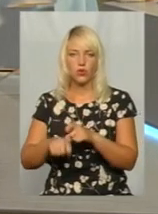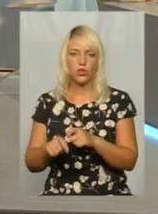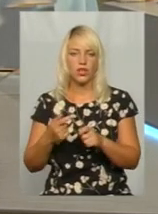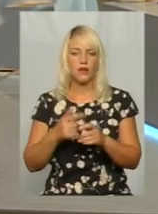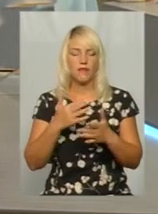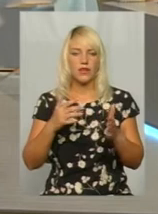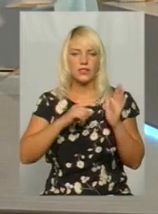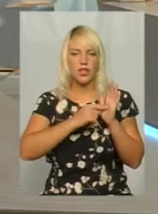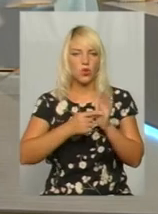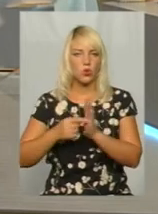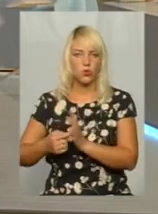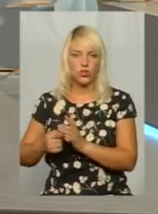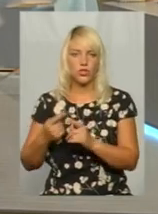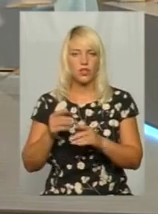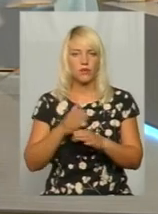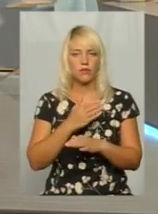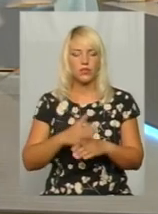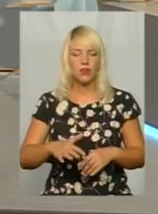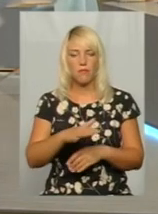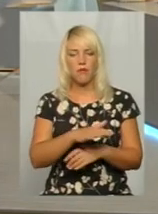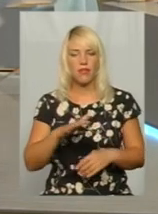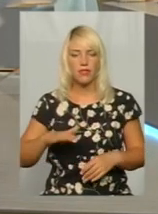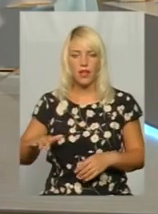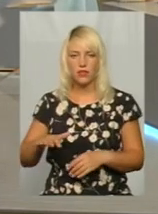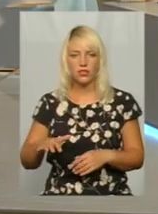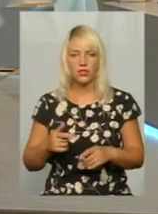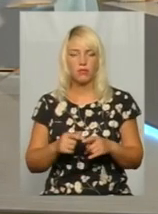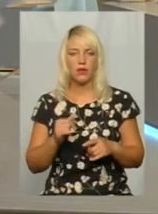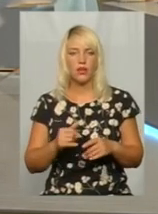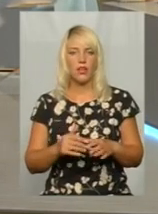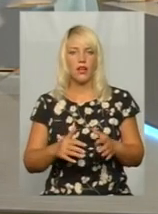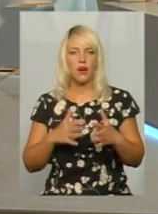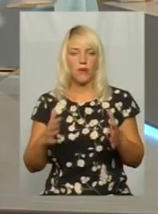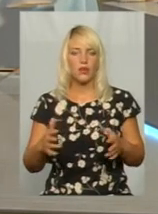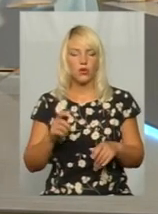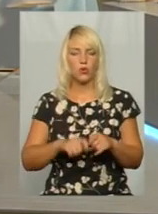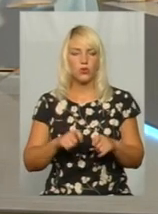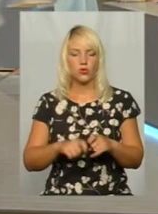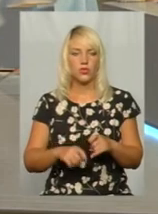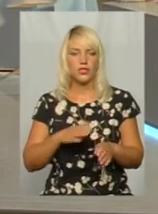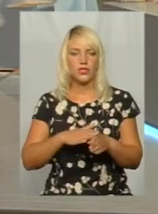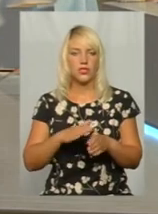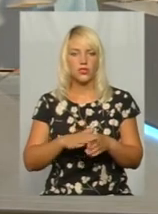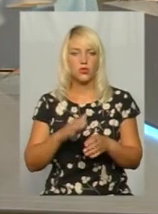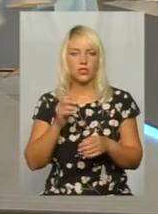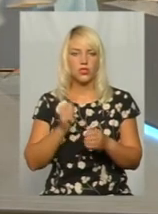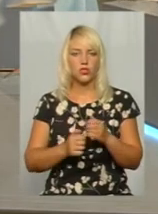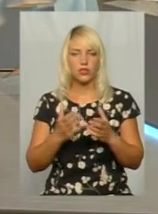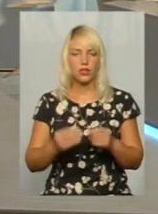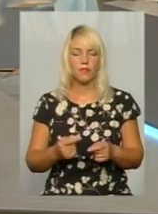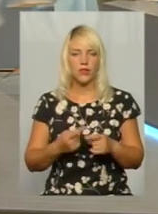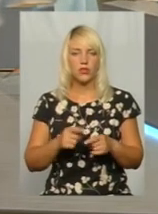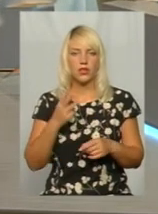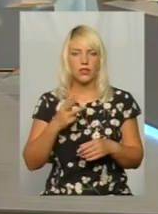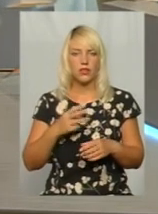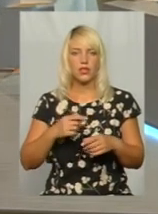переміщенням між майданчиками габаритнового контролю. Але він здійснюється щоденно. І у ті три мобільні